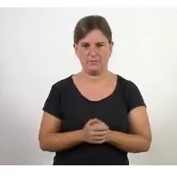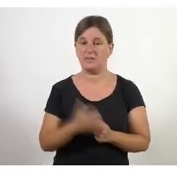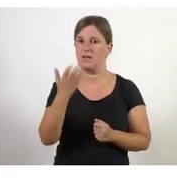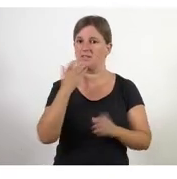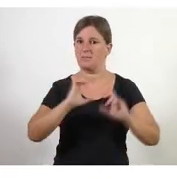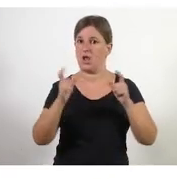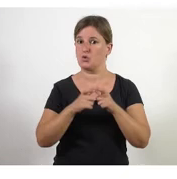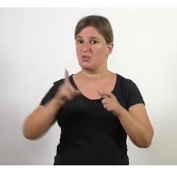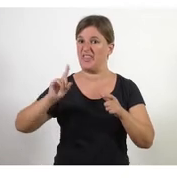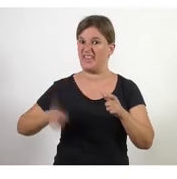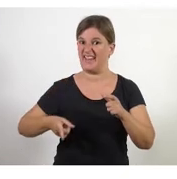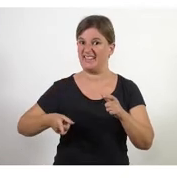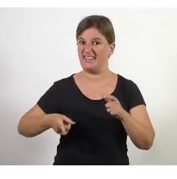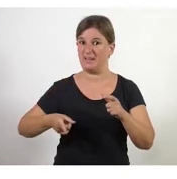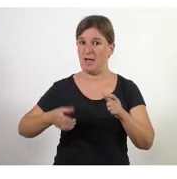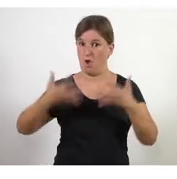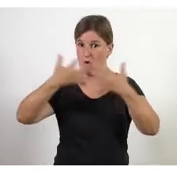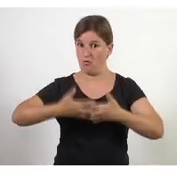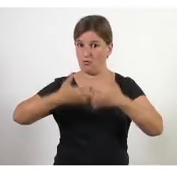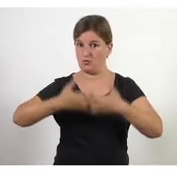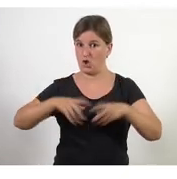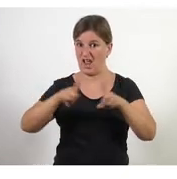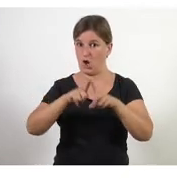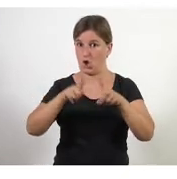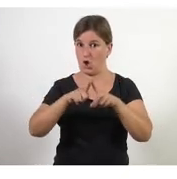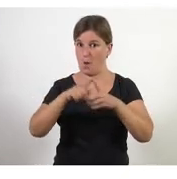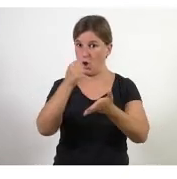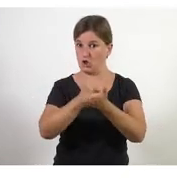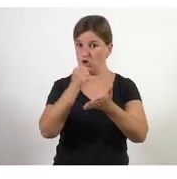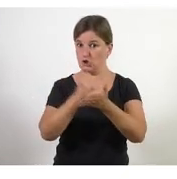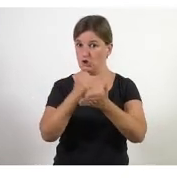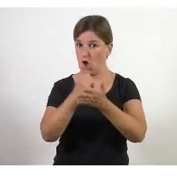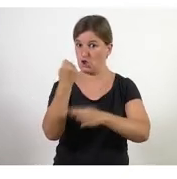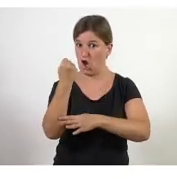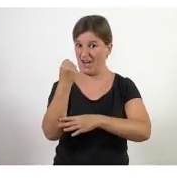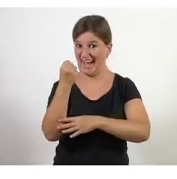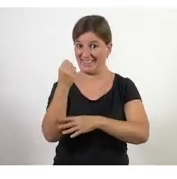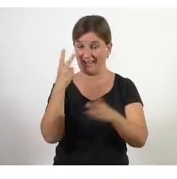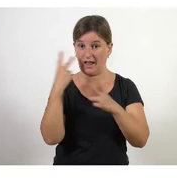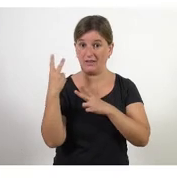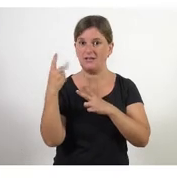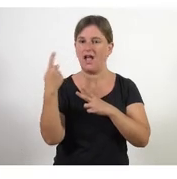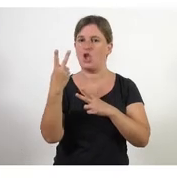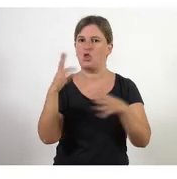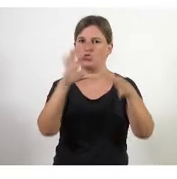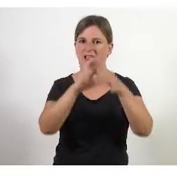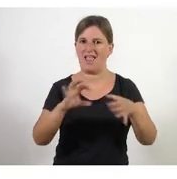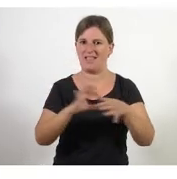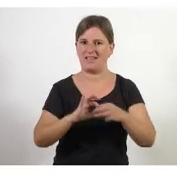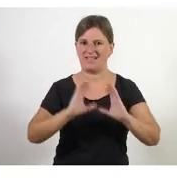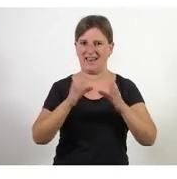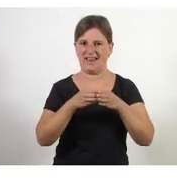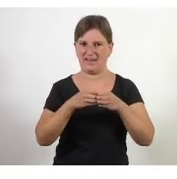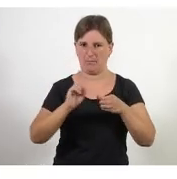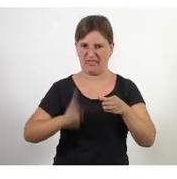directiva funciona de forma sociocràtica té un doble enllaç amb l'equip directiu això què